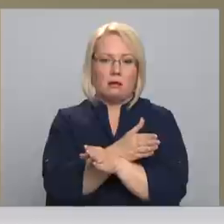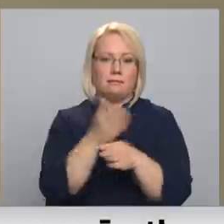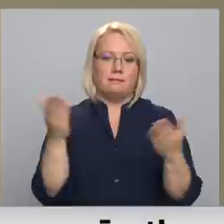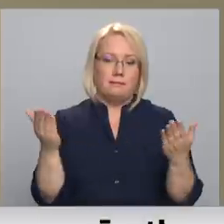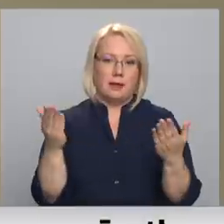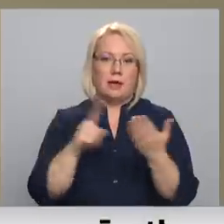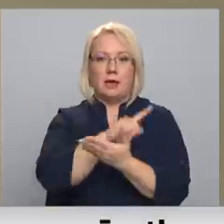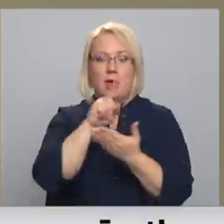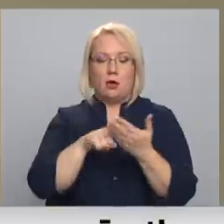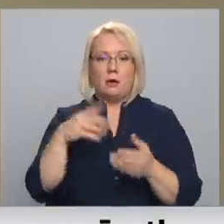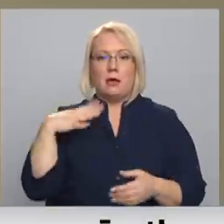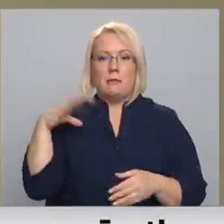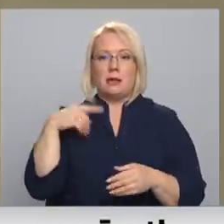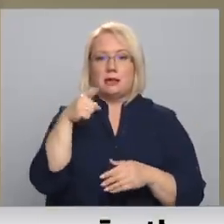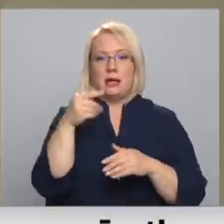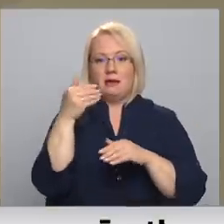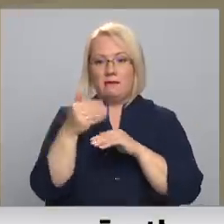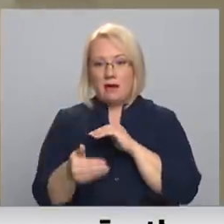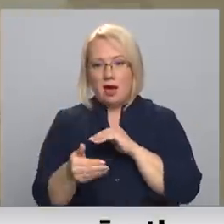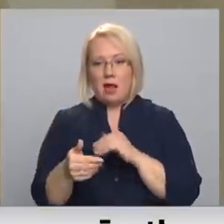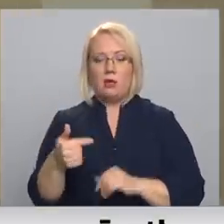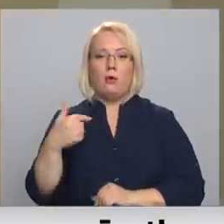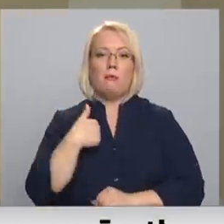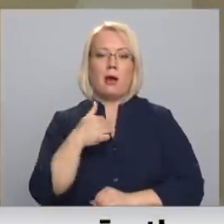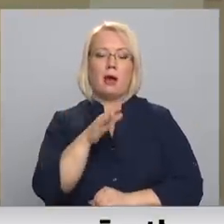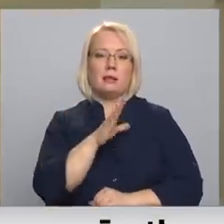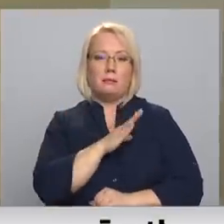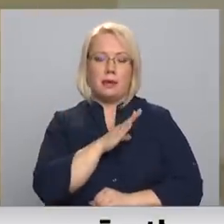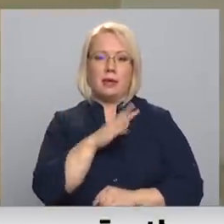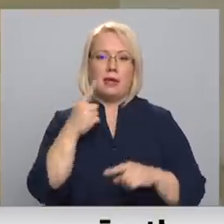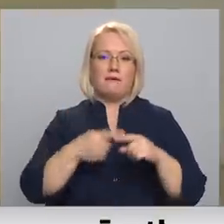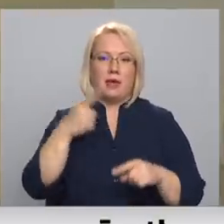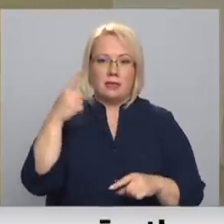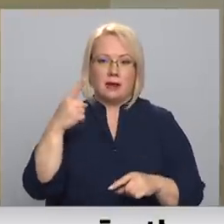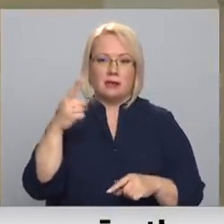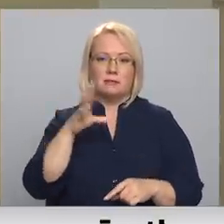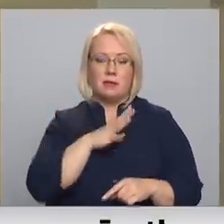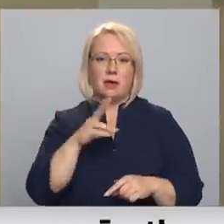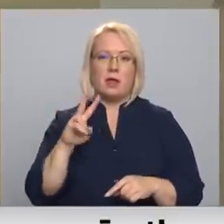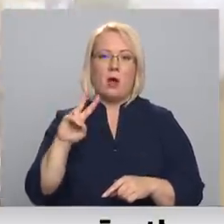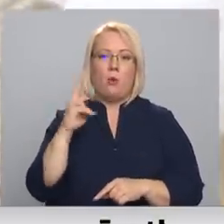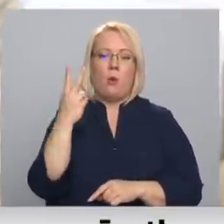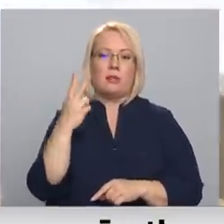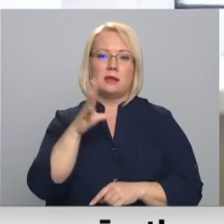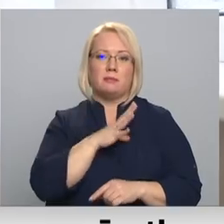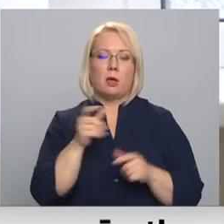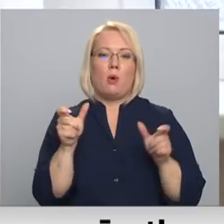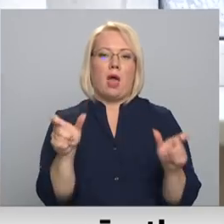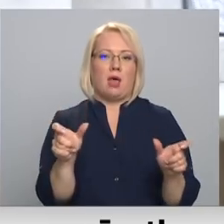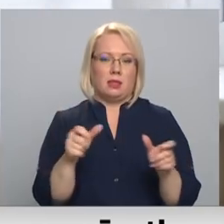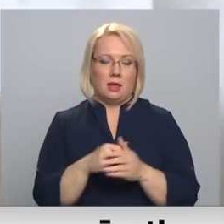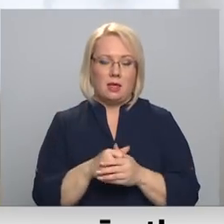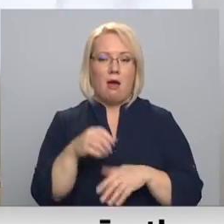Jautājums, kāpēc tik vēl? Man bija vienreiz te bija un otrīs te arī bija karantīnā. Daktaris